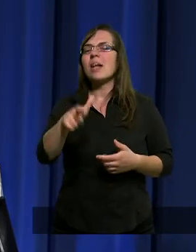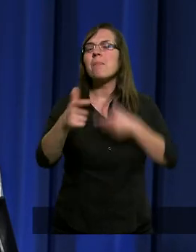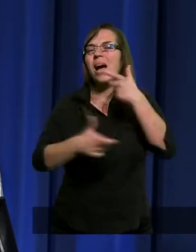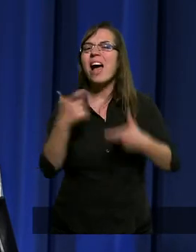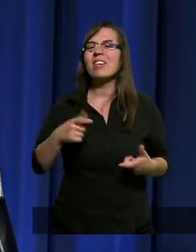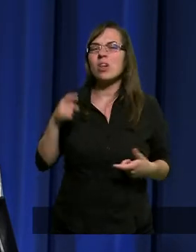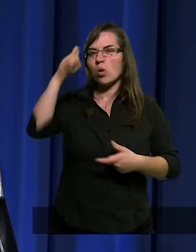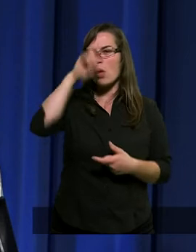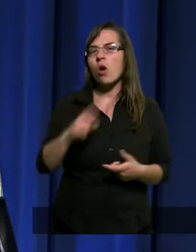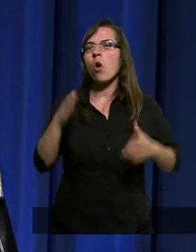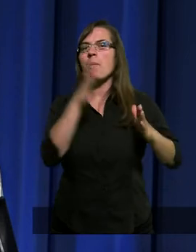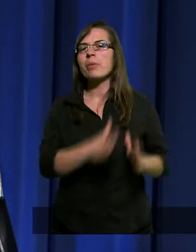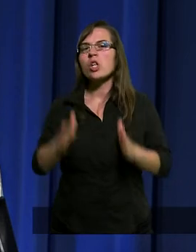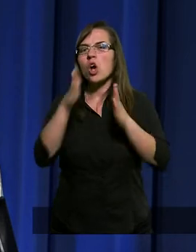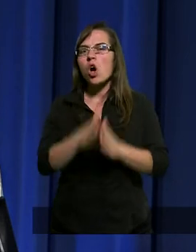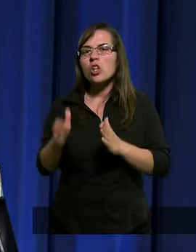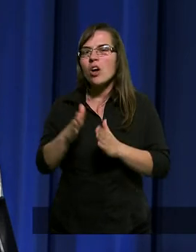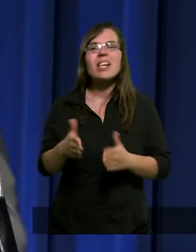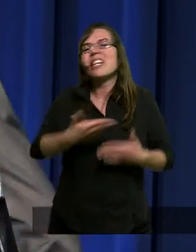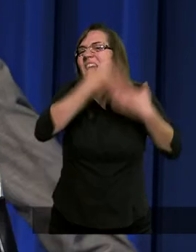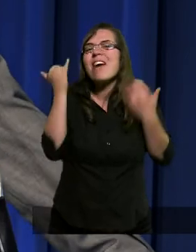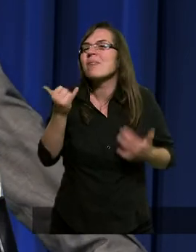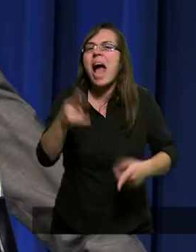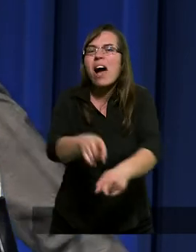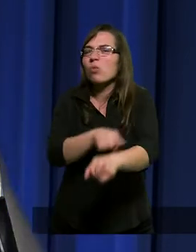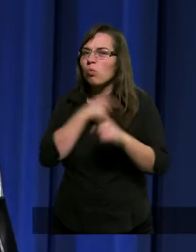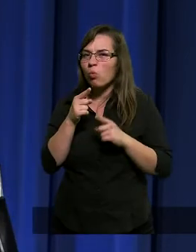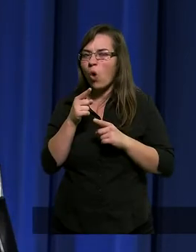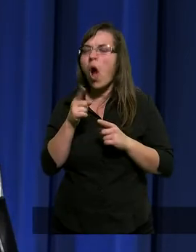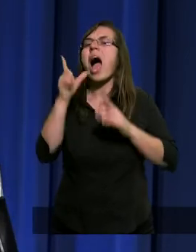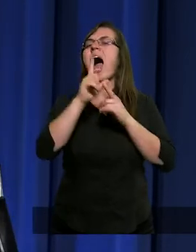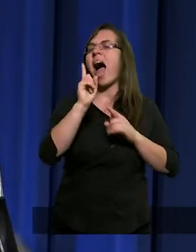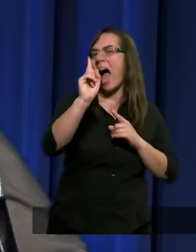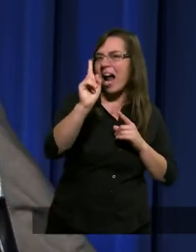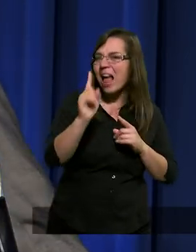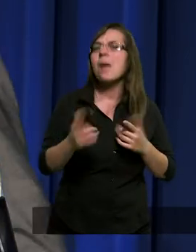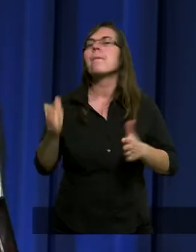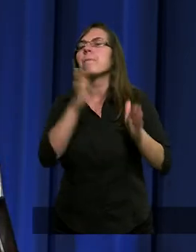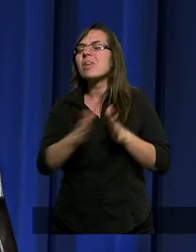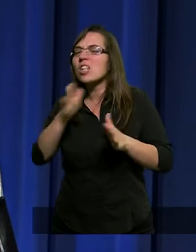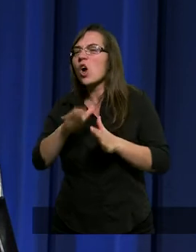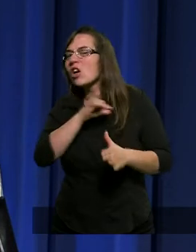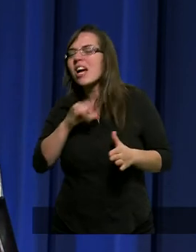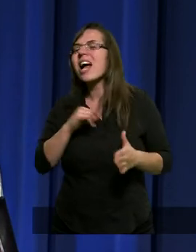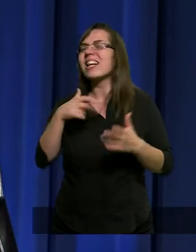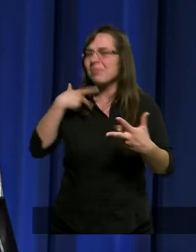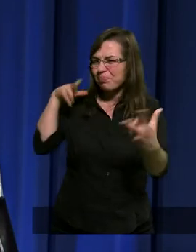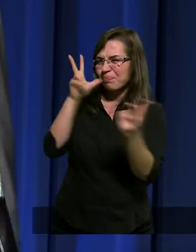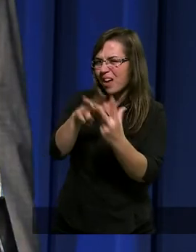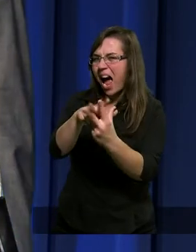sprawca złego przygotowywał się, nie wiemy jak długo, ale przygotowywał się, aby